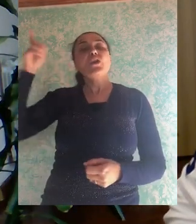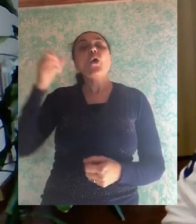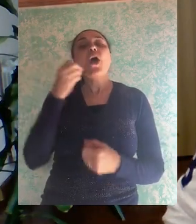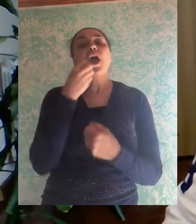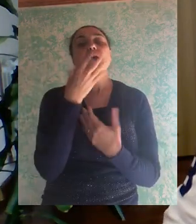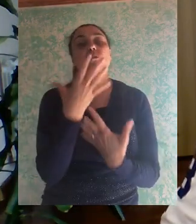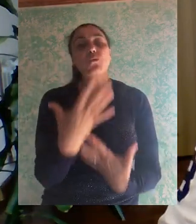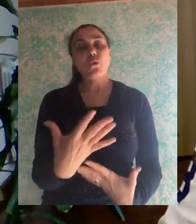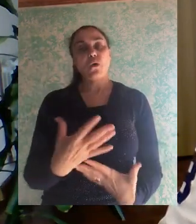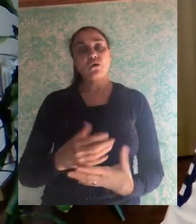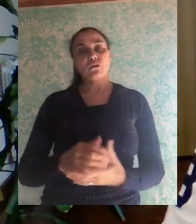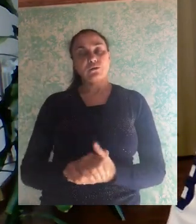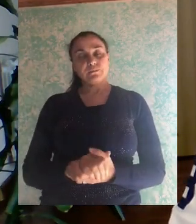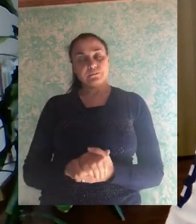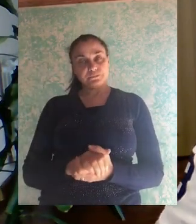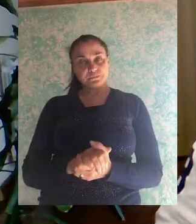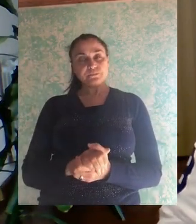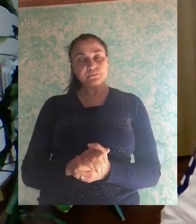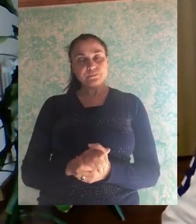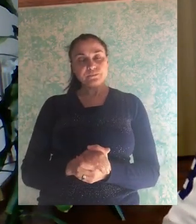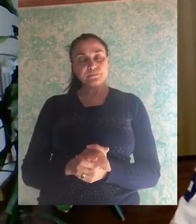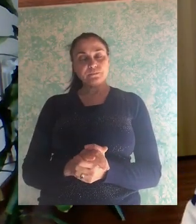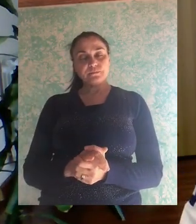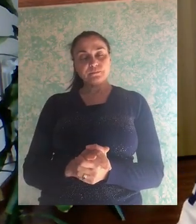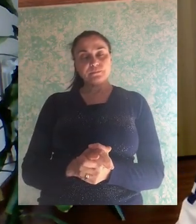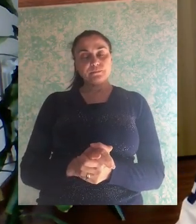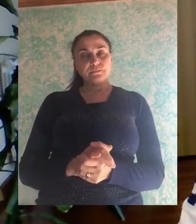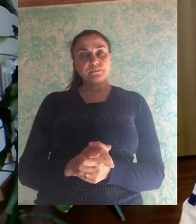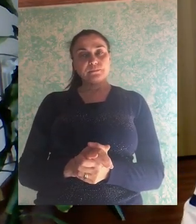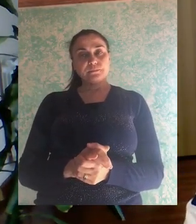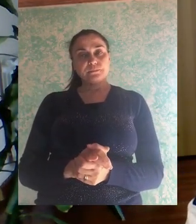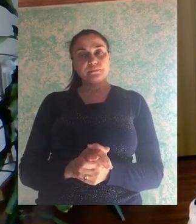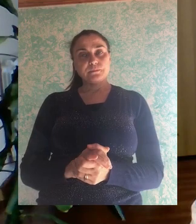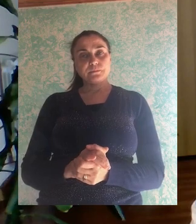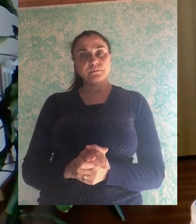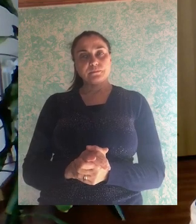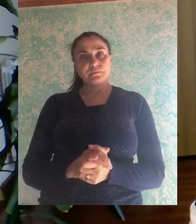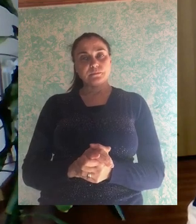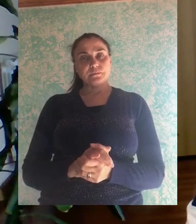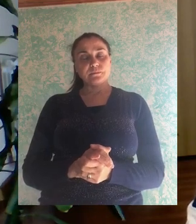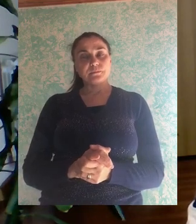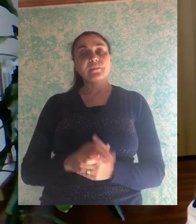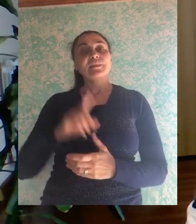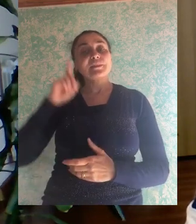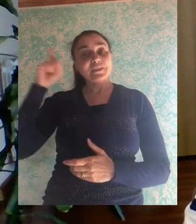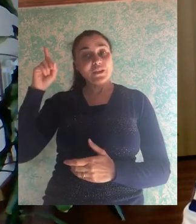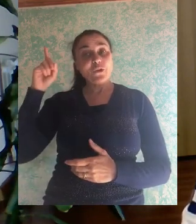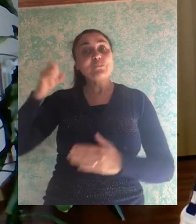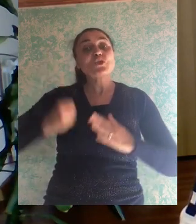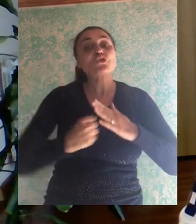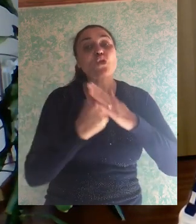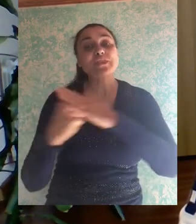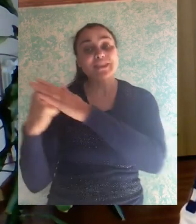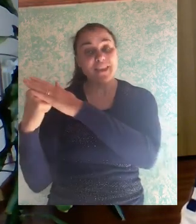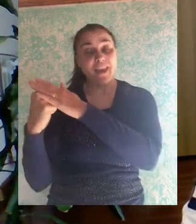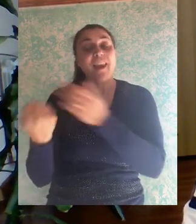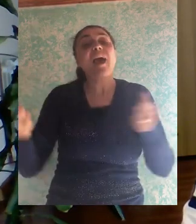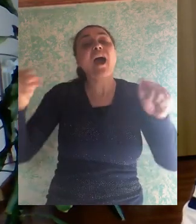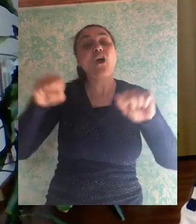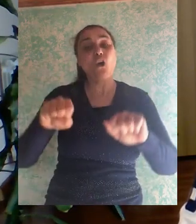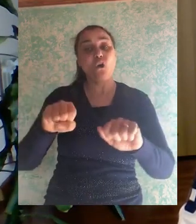misericordia nei nostri riguardi i nostri confronti possa dio continuare a sostenerci